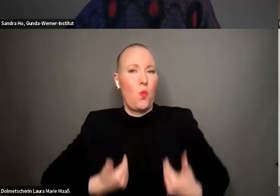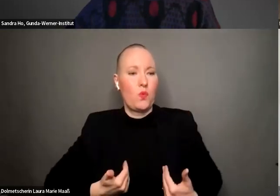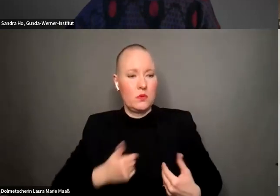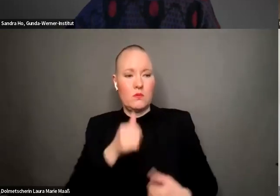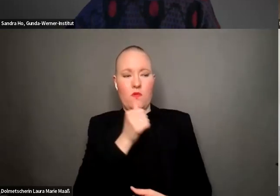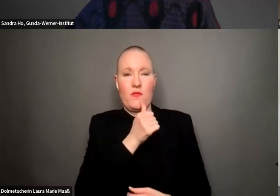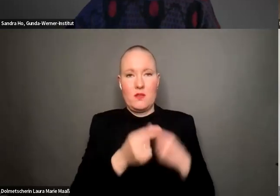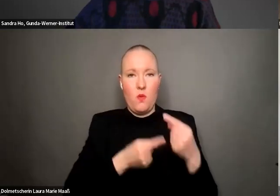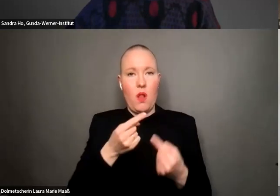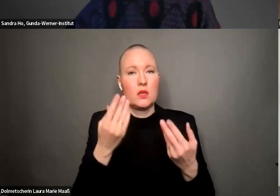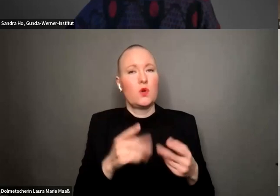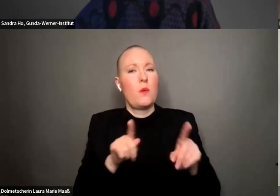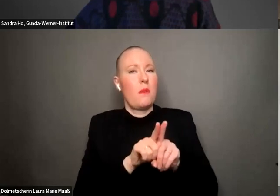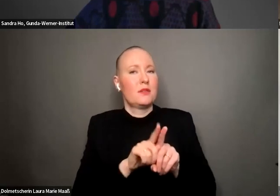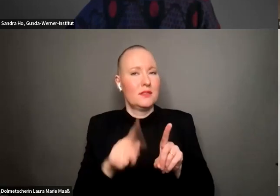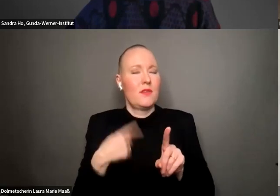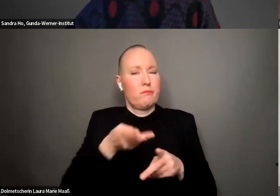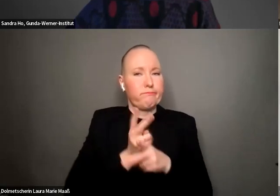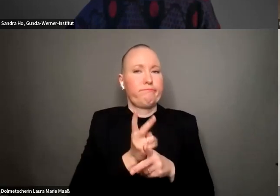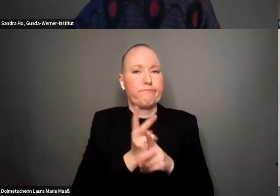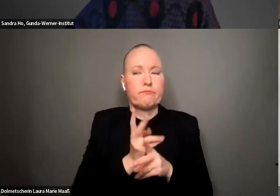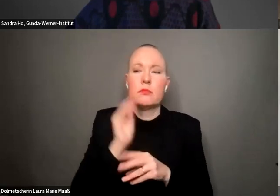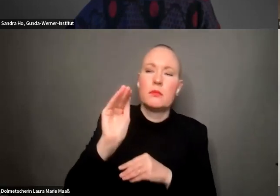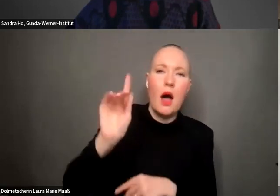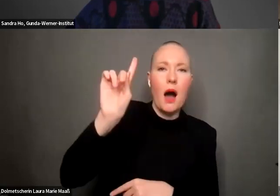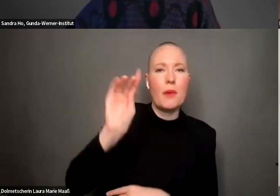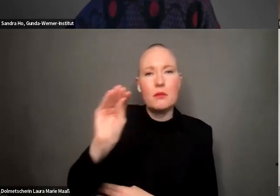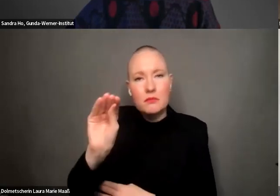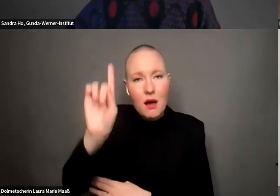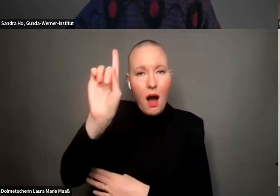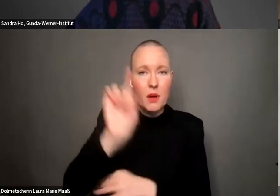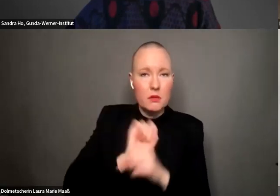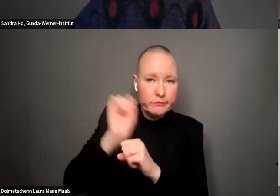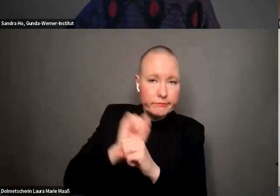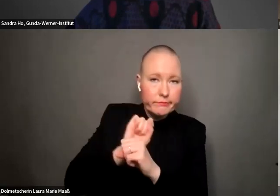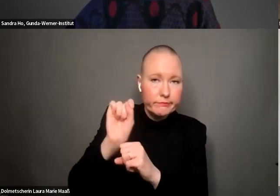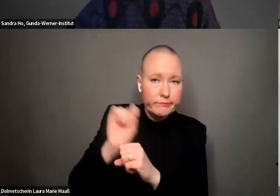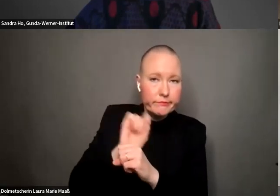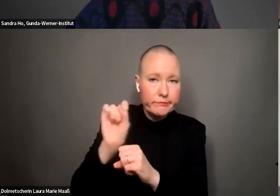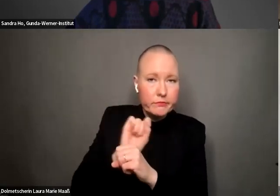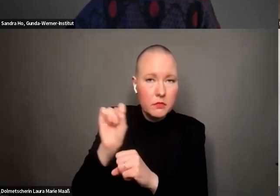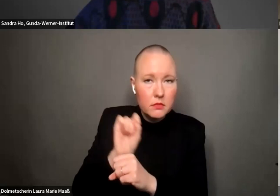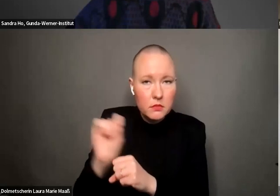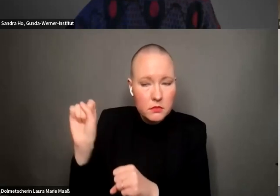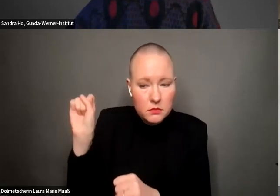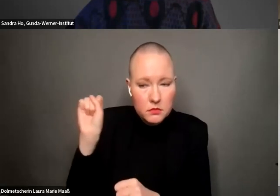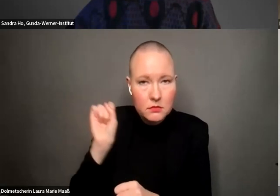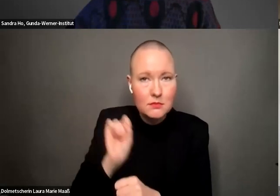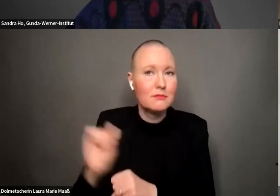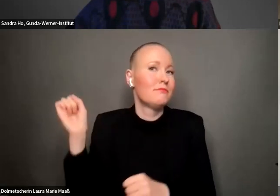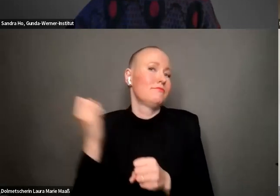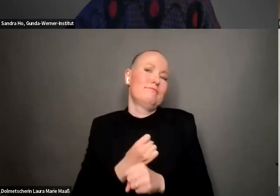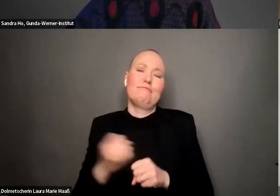ständig uns zu melden und irgendwie gegen zu argumentieren weil wir dafür gar nicht die kapazitäten haben und was mich